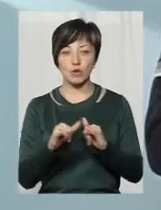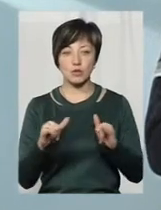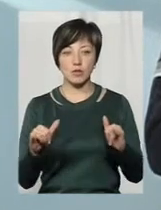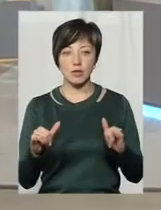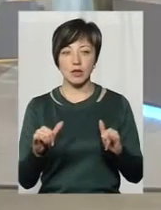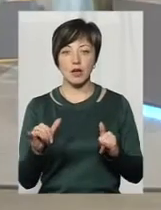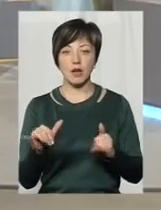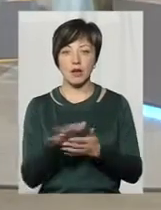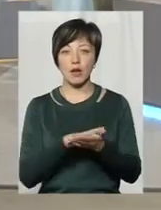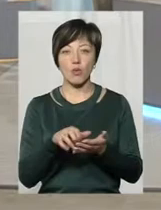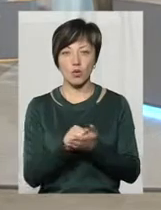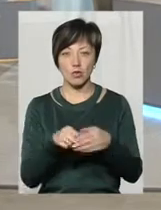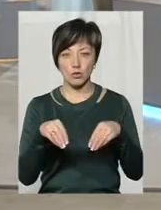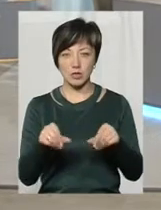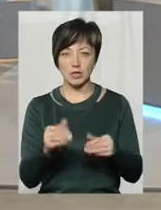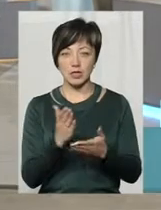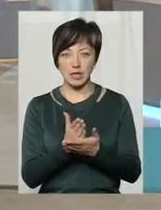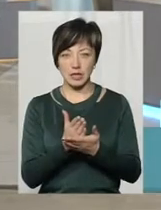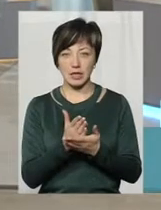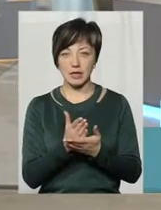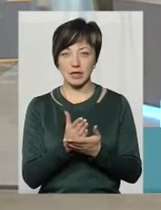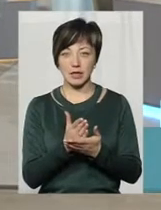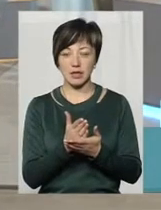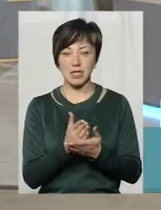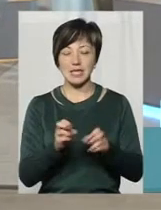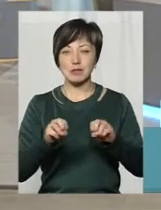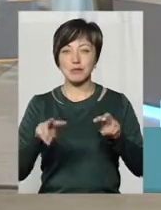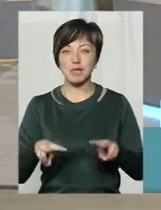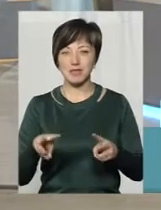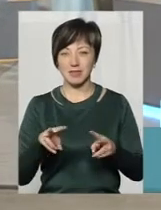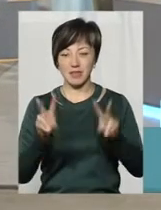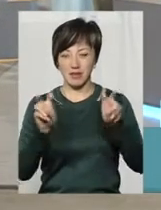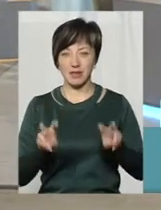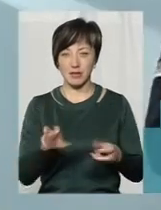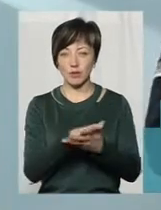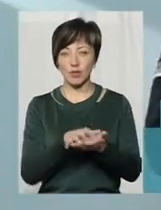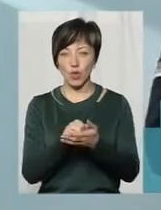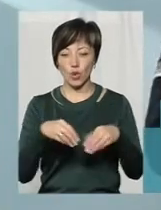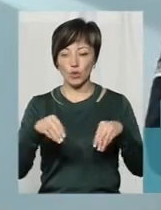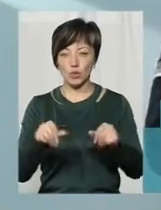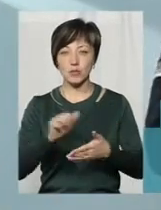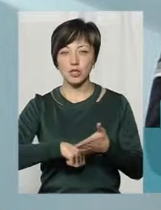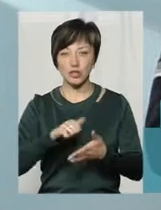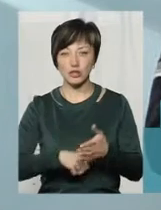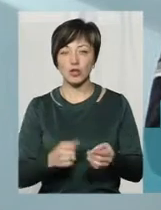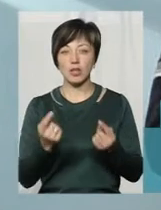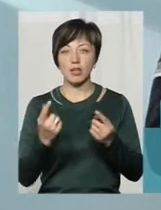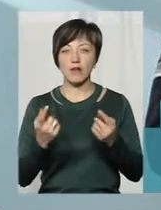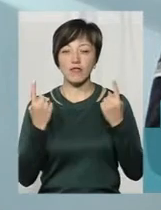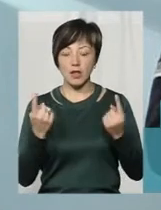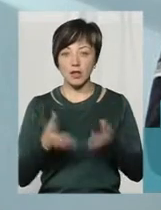ерозія грунтів, є площинна ерозія і є ірегаційна ерозія. І ця ерозія призводить до того, що значні